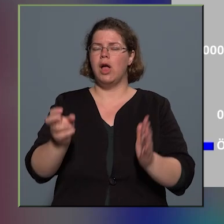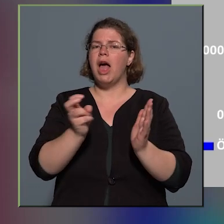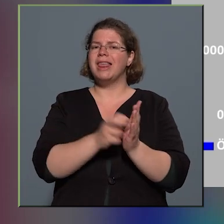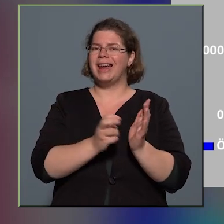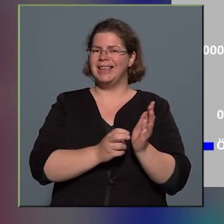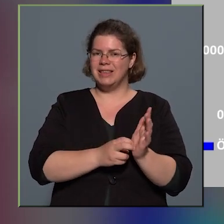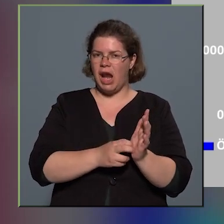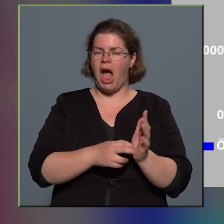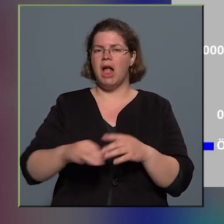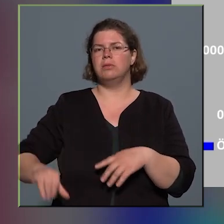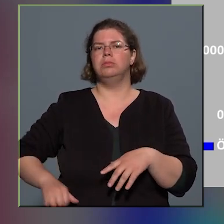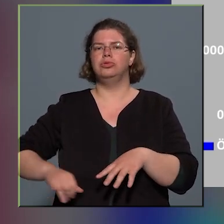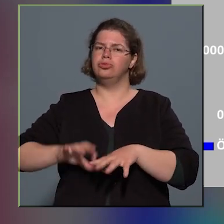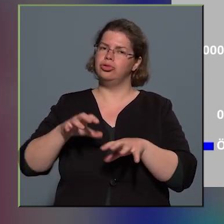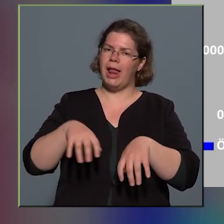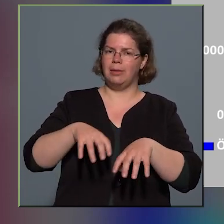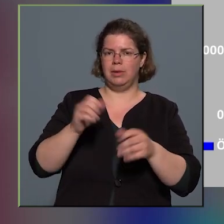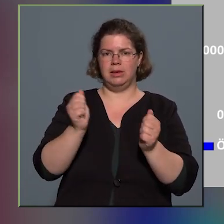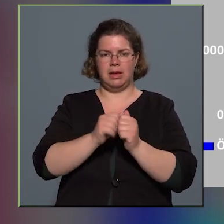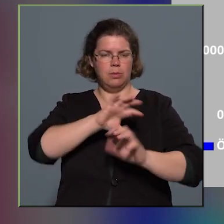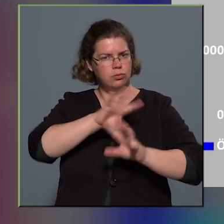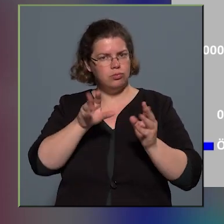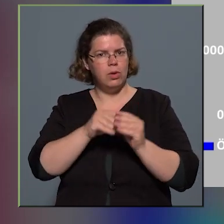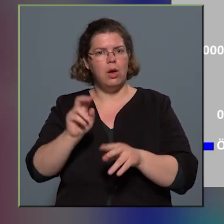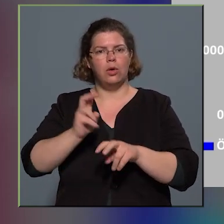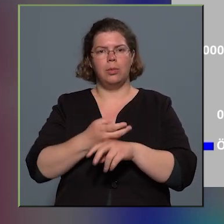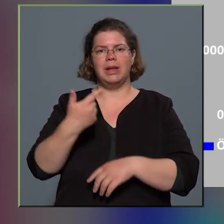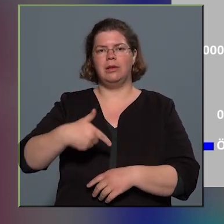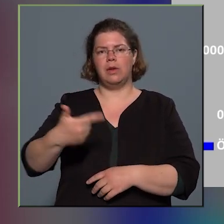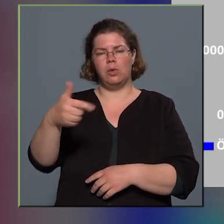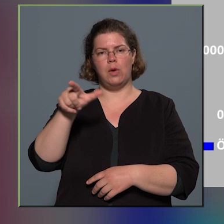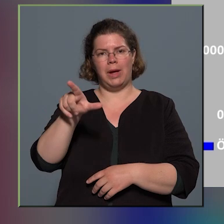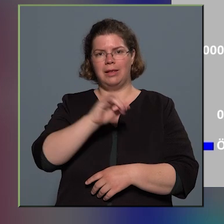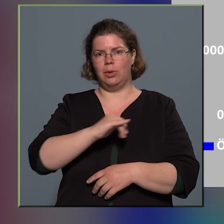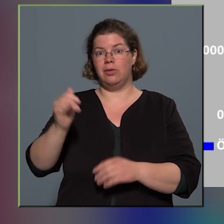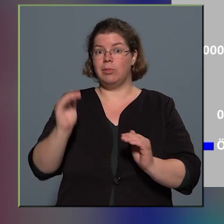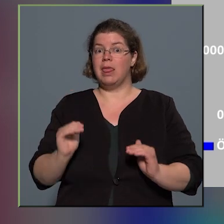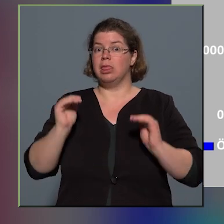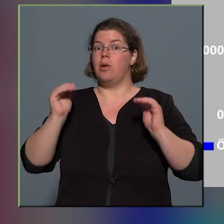száma, összes bűncselekmény száma az Kőbányán 2022 évben nőtt.